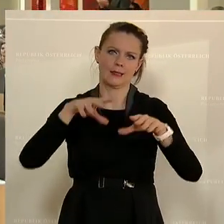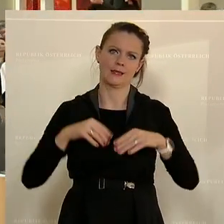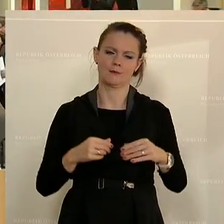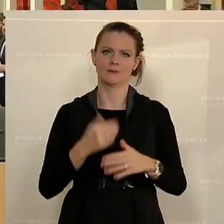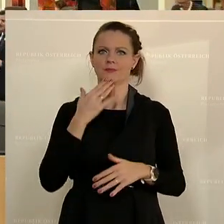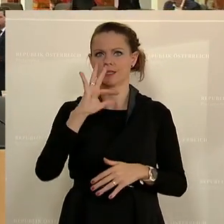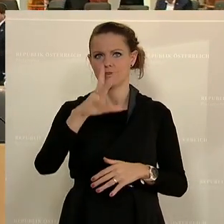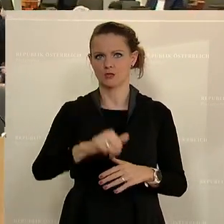Dankeschön. Dankeschön. Dankeschön. Dankeschön. Danke. Dankeschön.